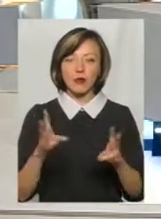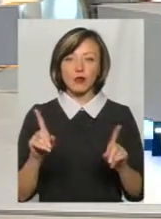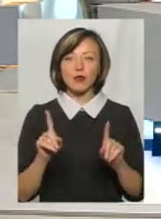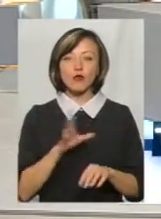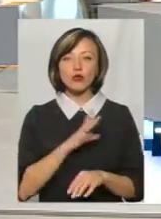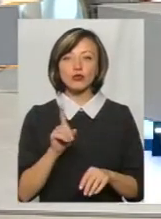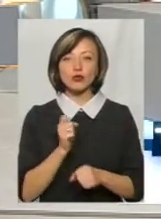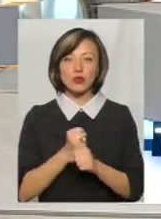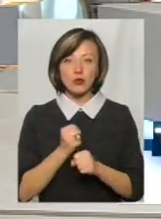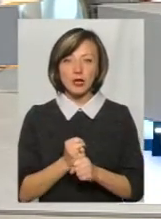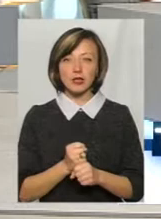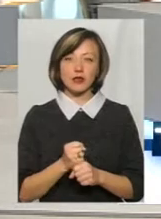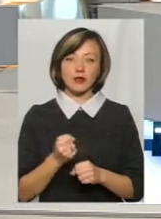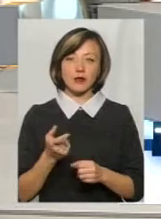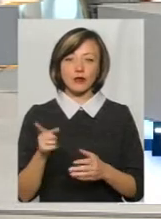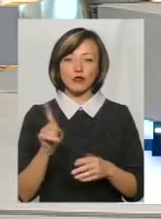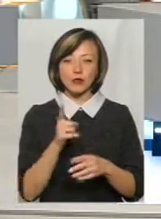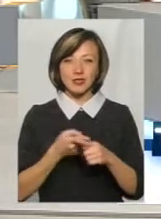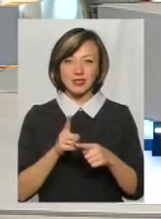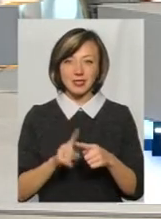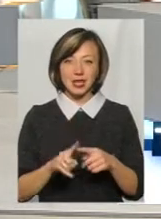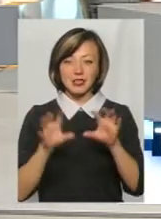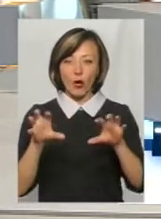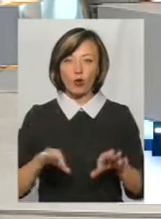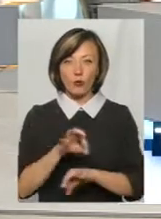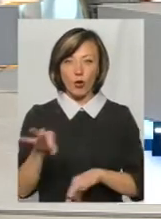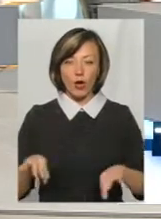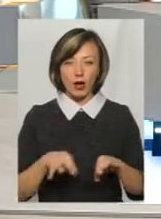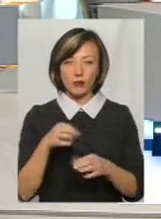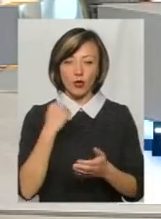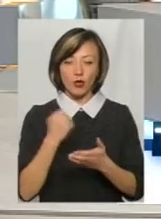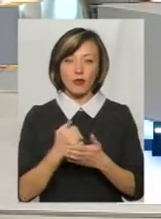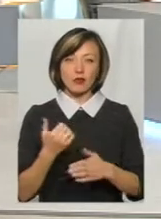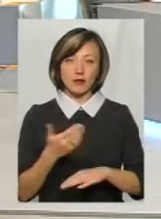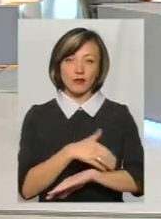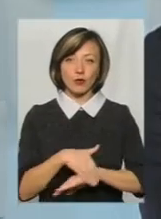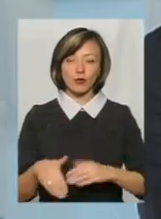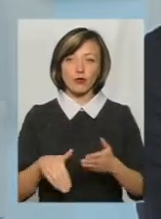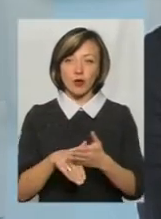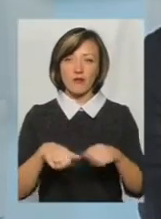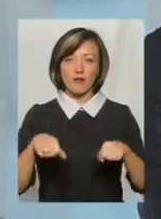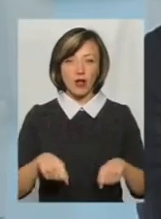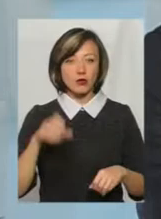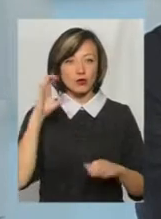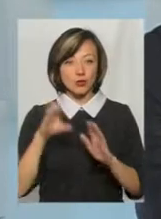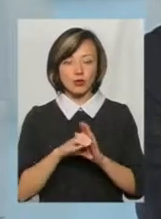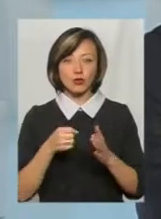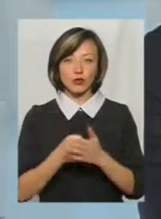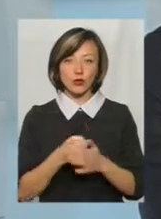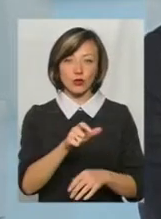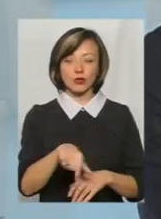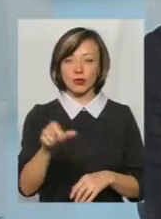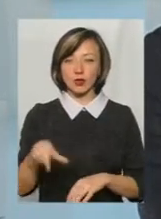щодо просування цих законопроектів. Вулиця допомогла, ну, видно, що влада дослуховується до вулиці.